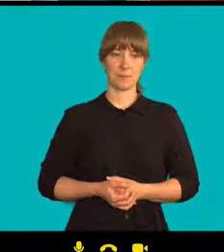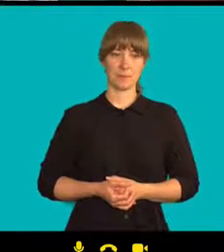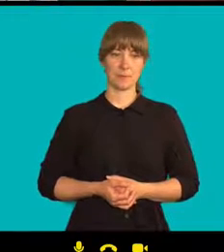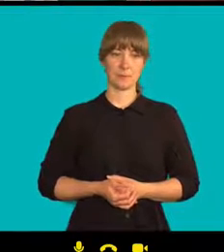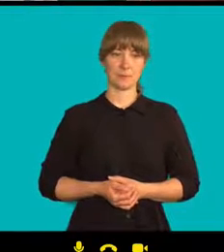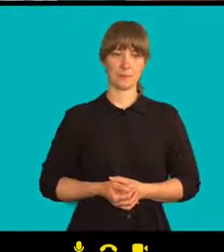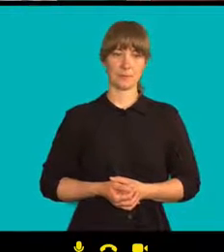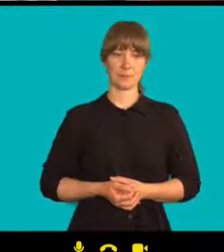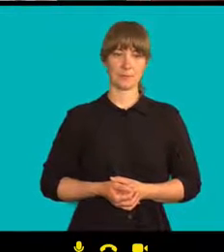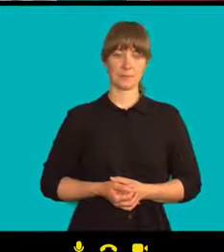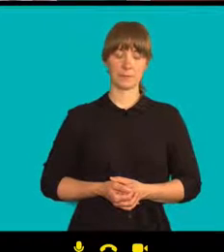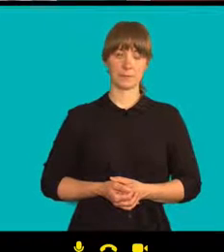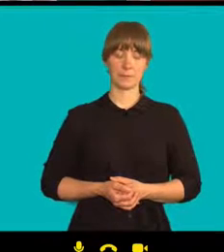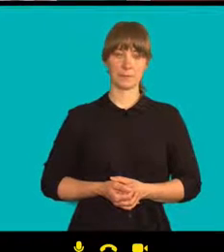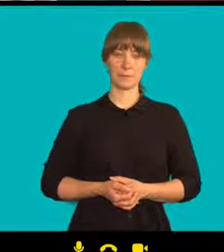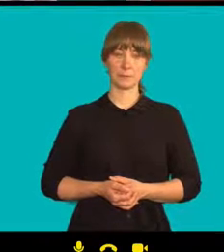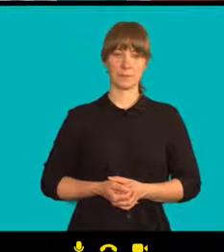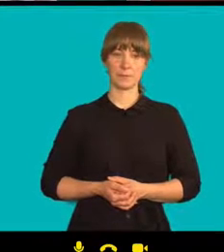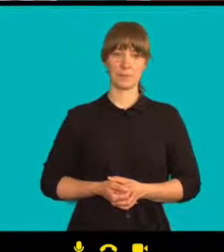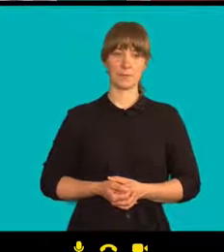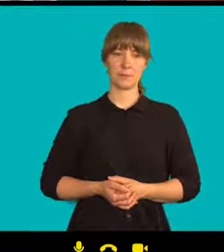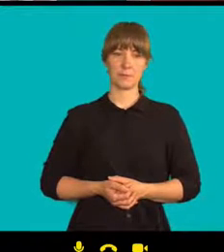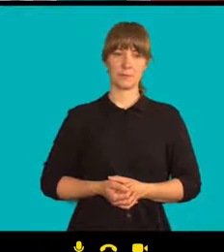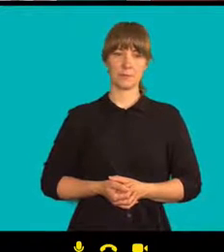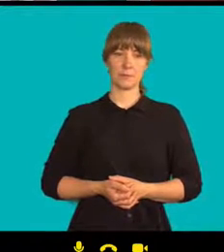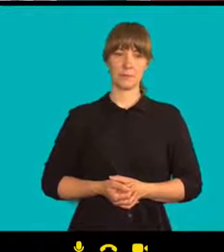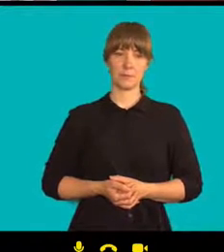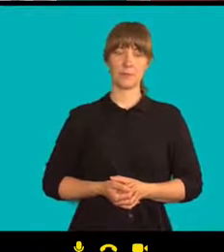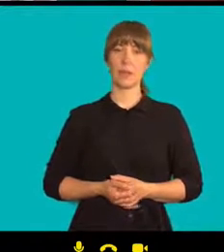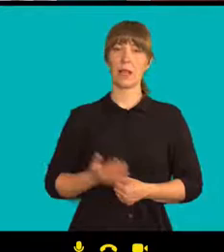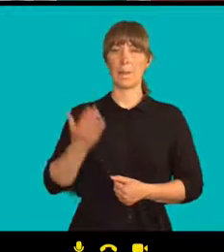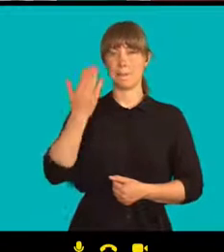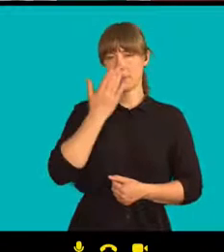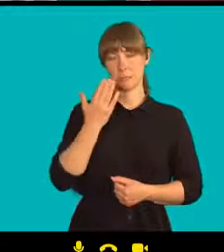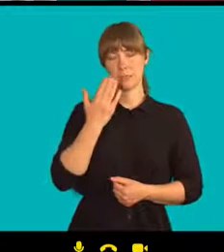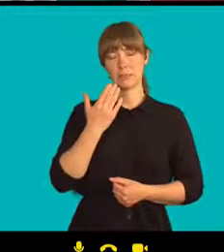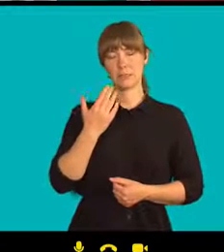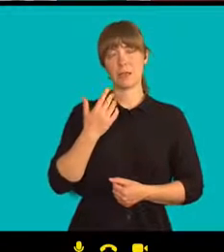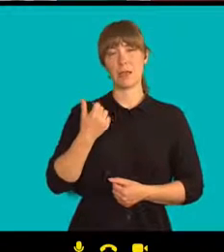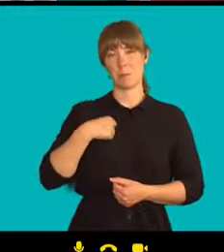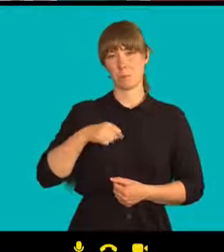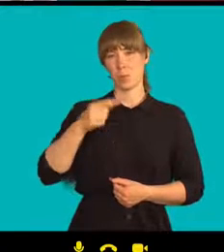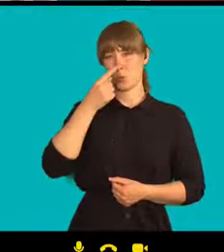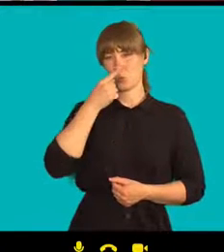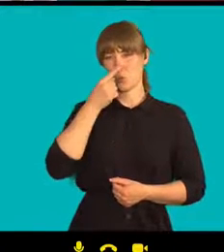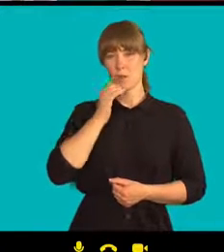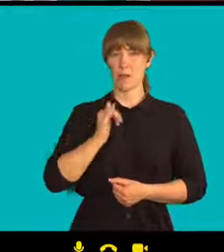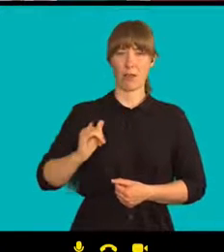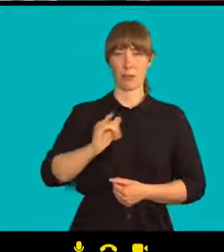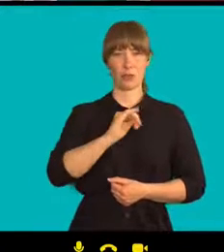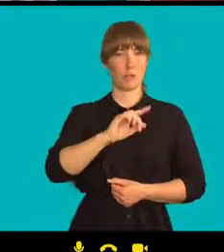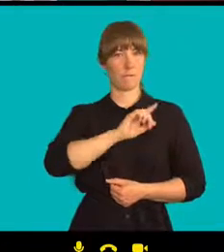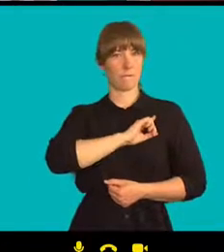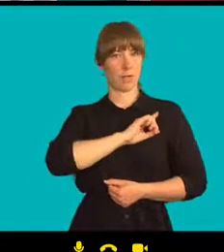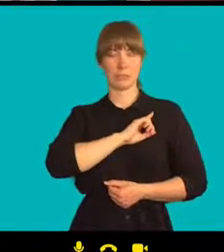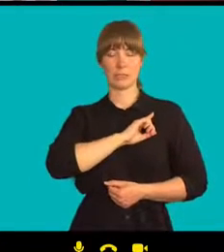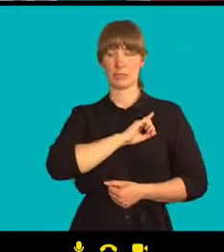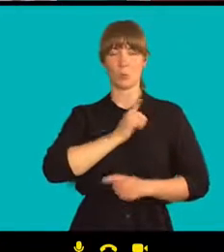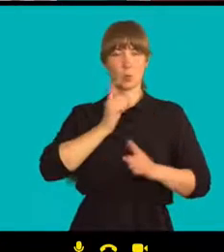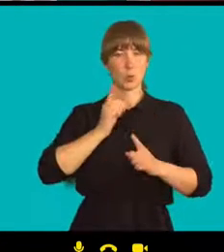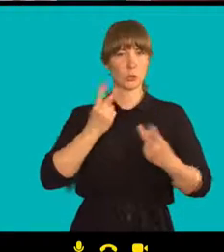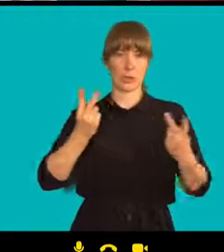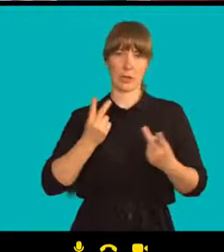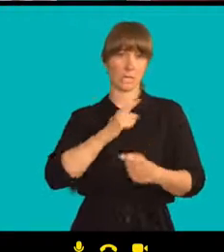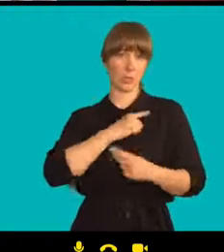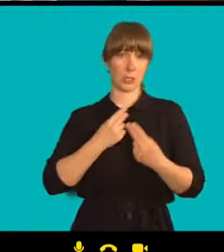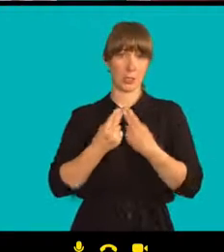že Bělorusové musí na tuto otázku najít svoji odpověď. To je domácí